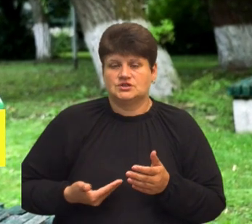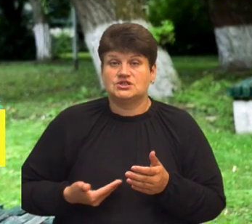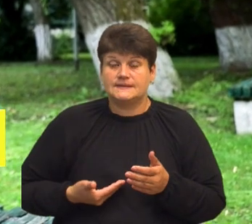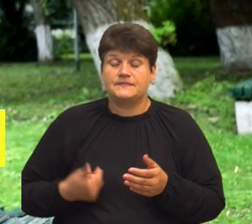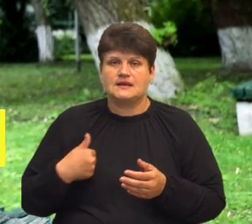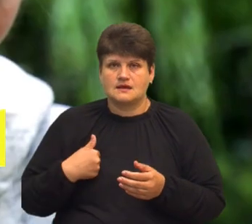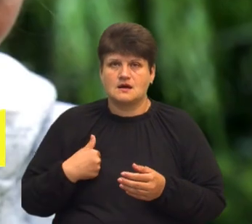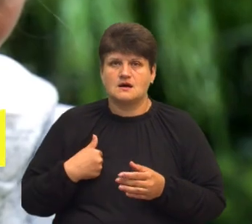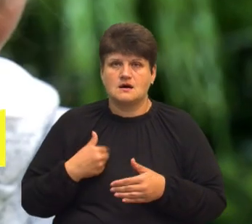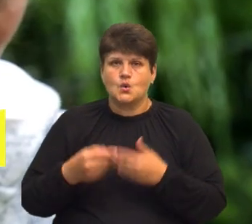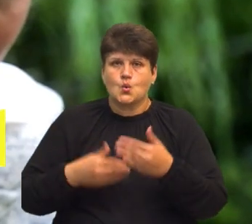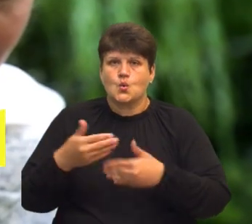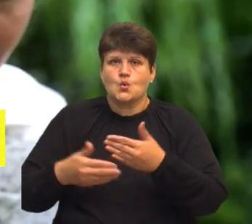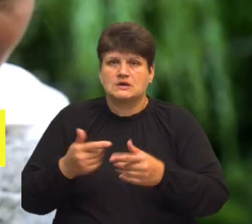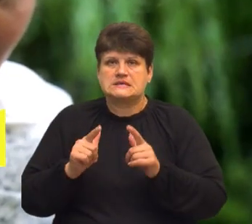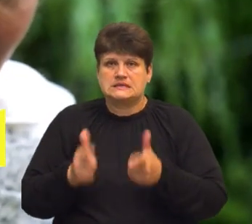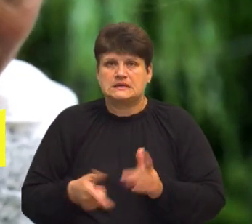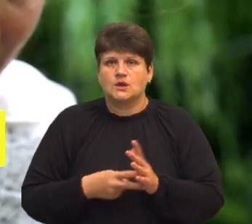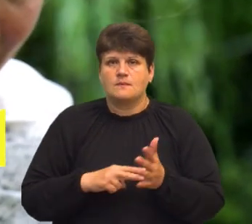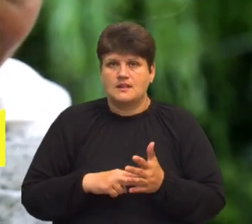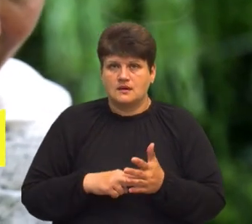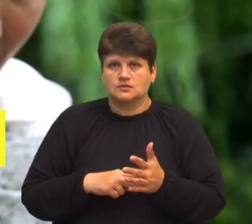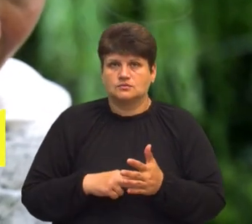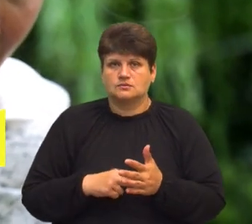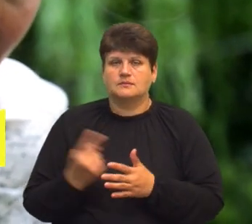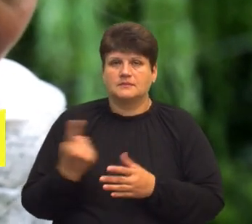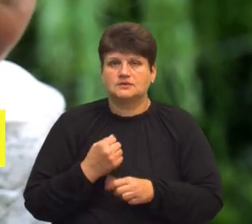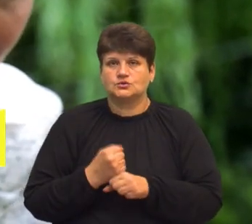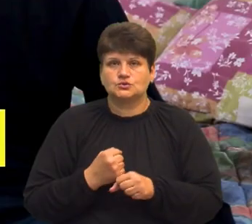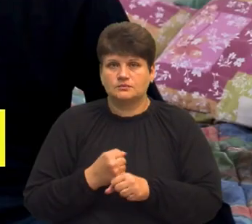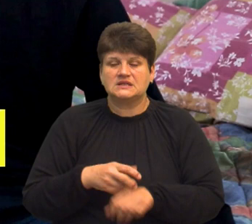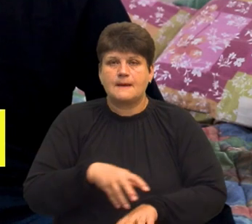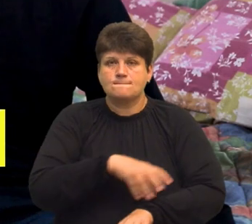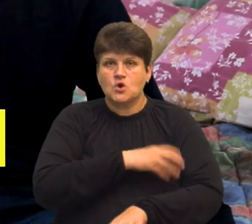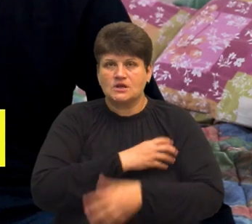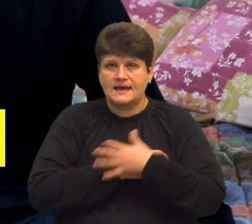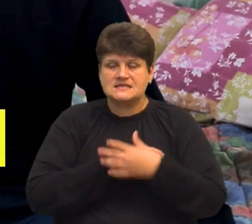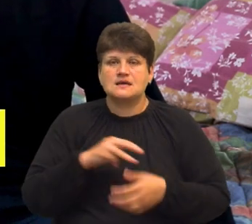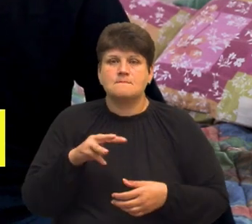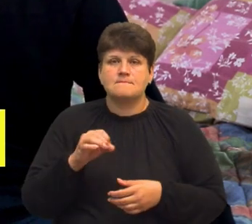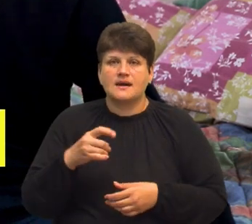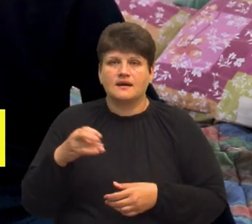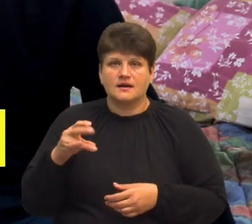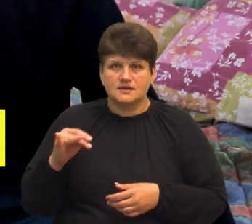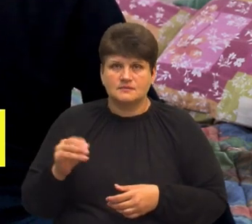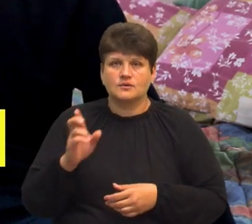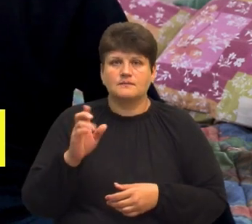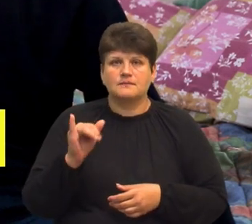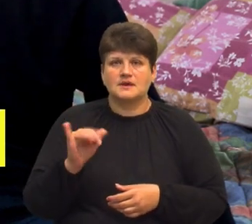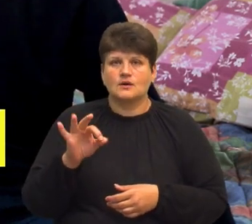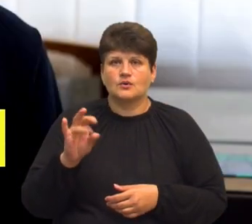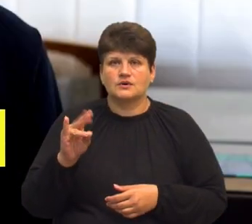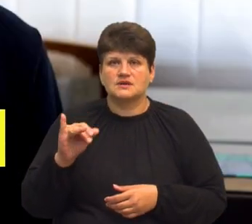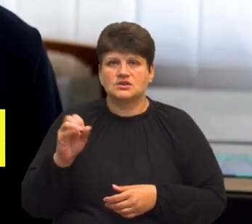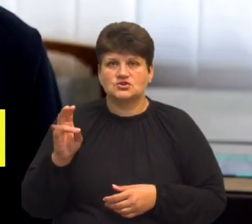рухаюся з лінотого плану. Перше, зробити протези механічні, а далі вже біонічні за